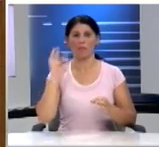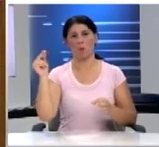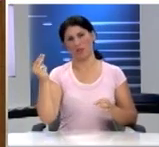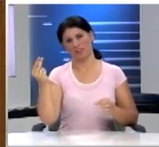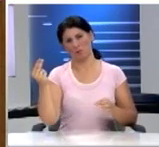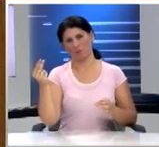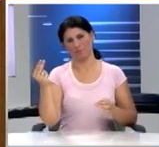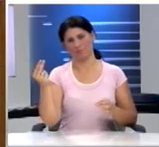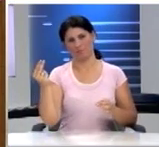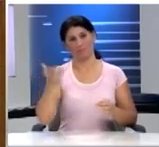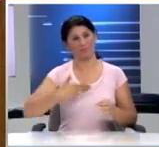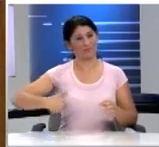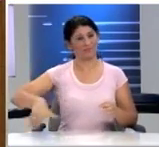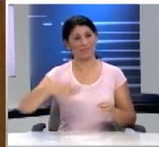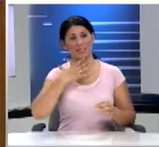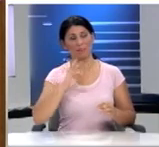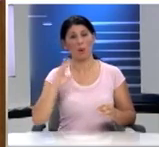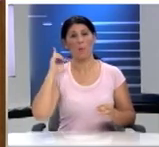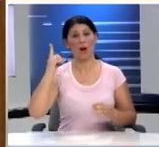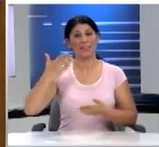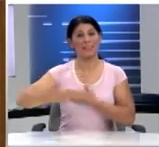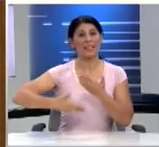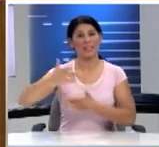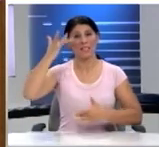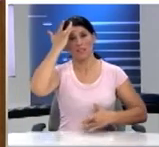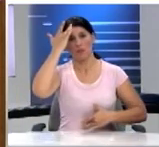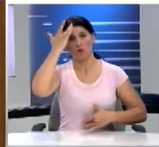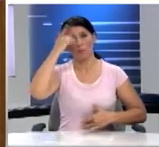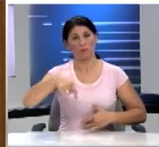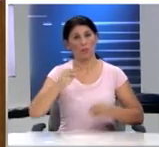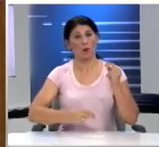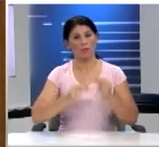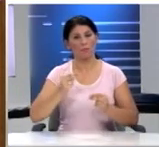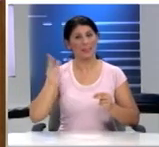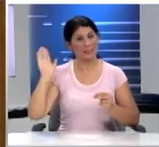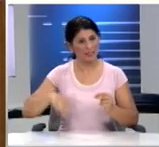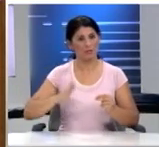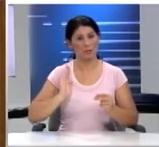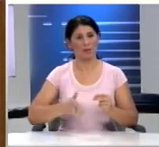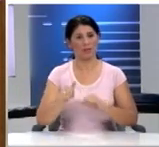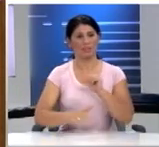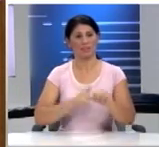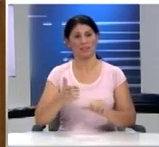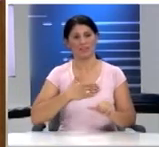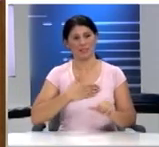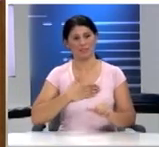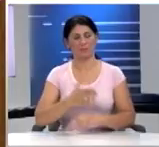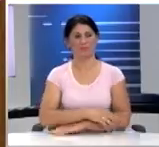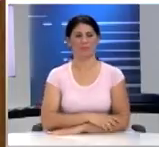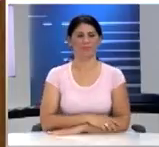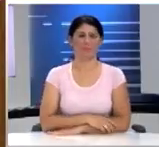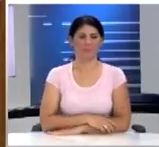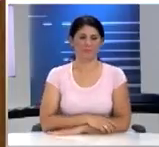μας Είμαστε λοιπόν η πρώτη γενιά που συνειδητοποιεί το πρόβλημα και η τελευταία που μπορεί να το αλλάξει Ευχαριστούμε